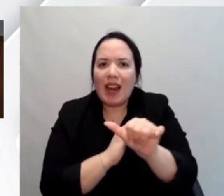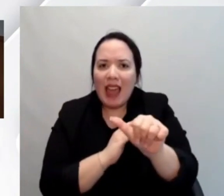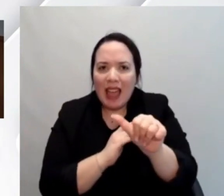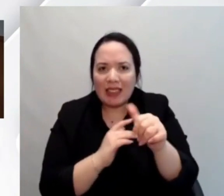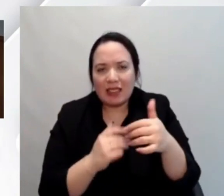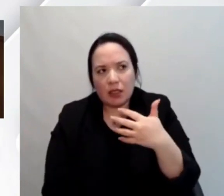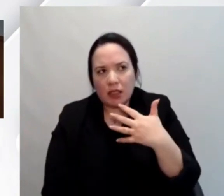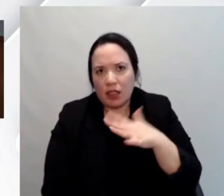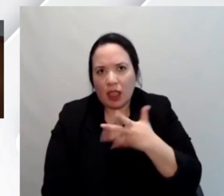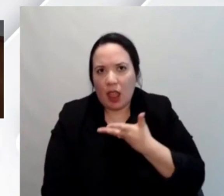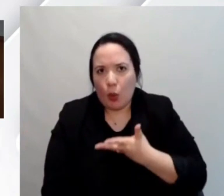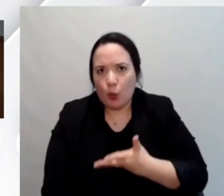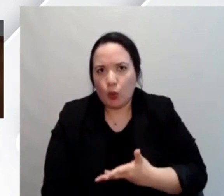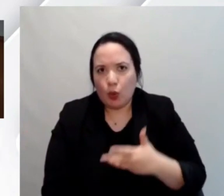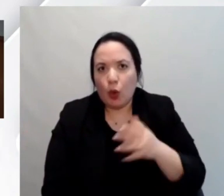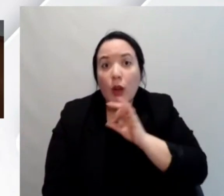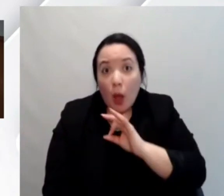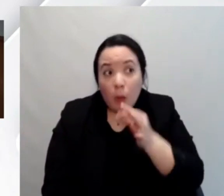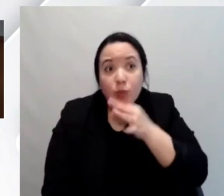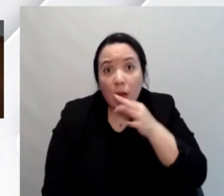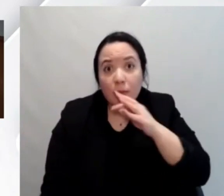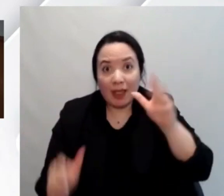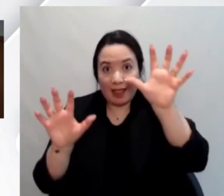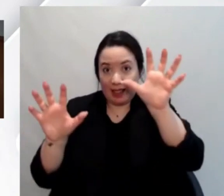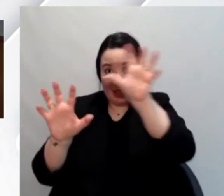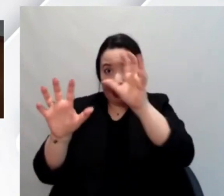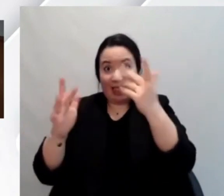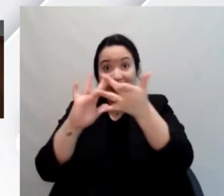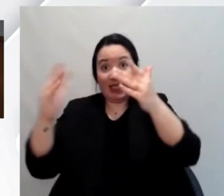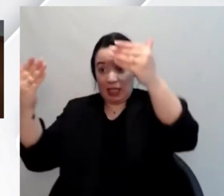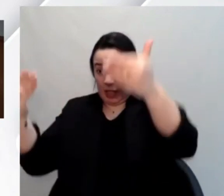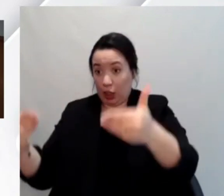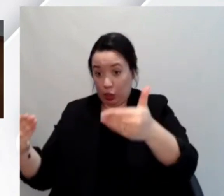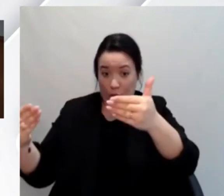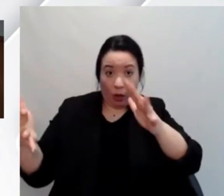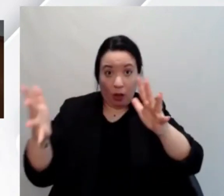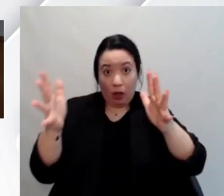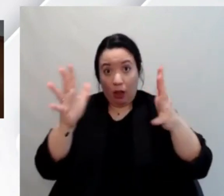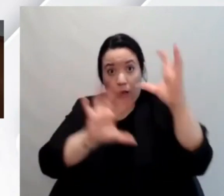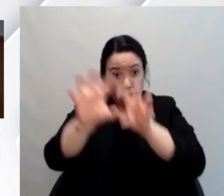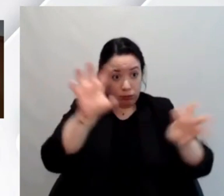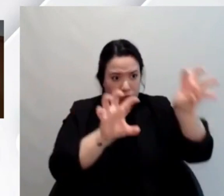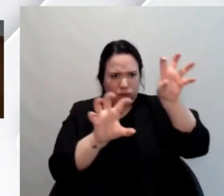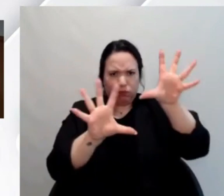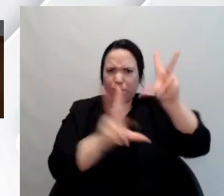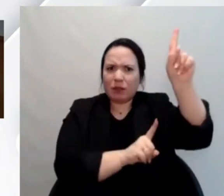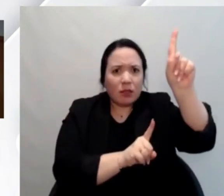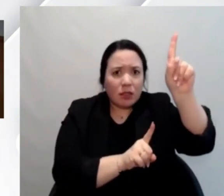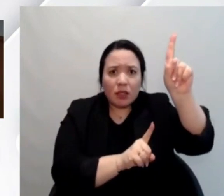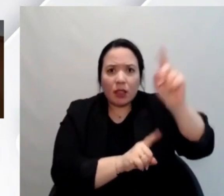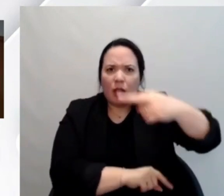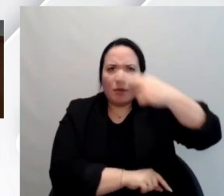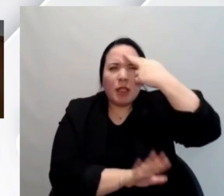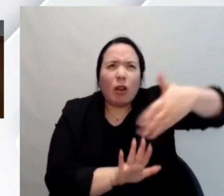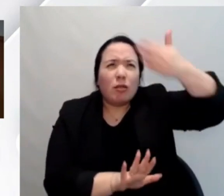addirittura forvianti gli overlays mi ricordano i primi esperimenti a suo